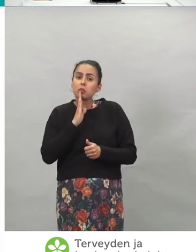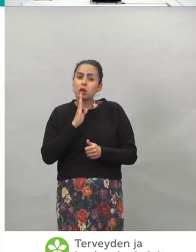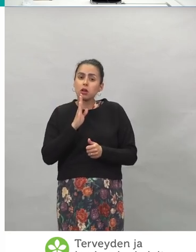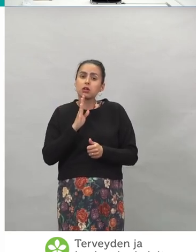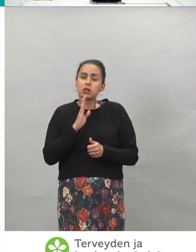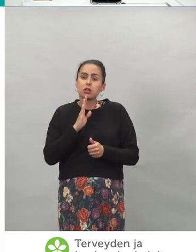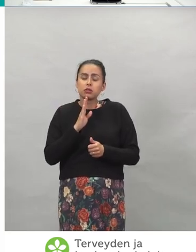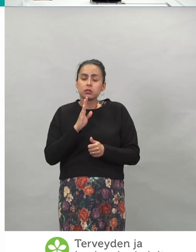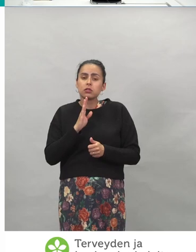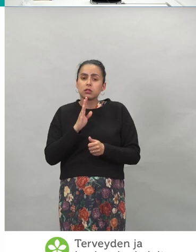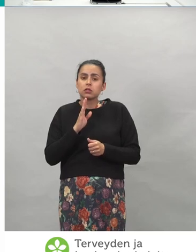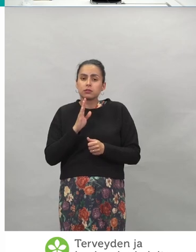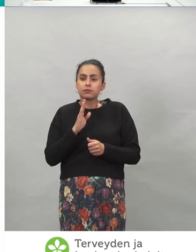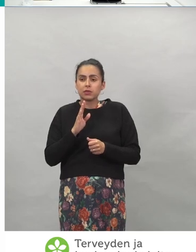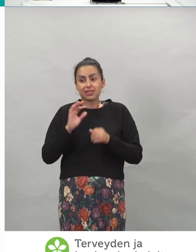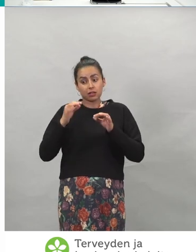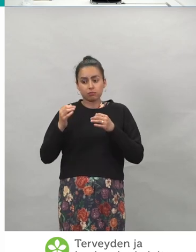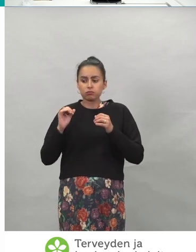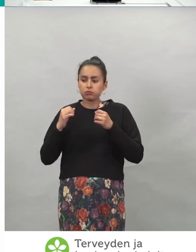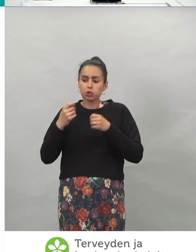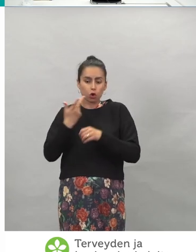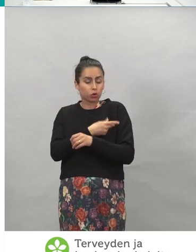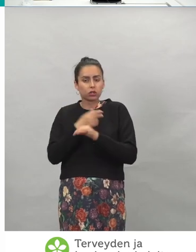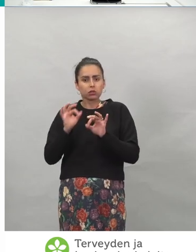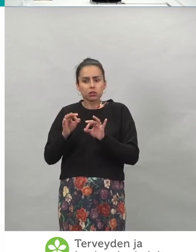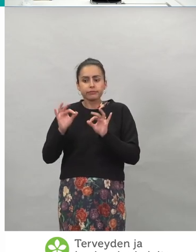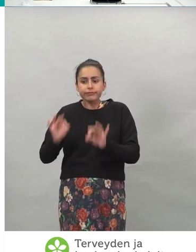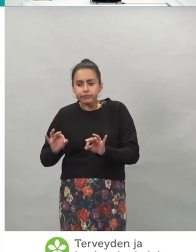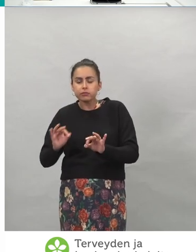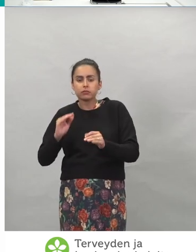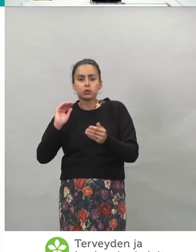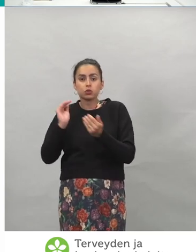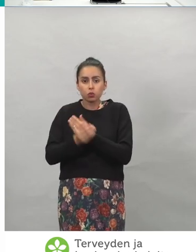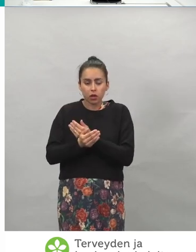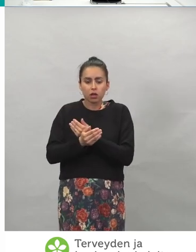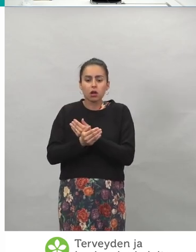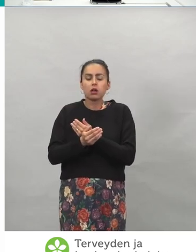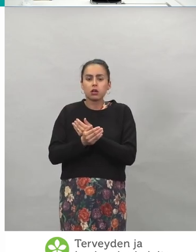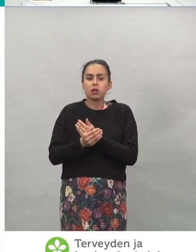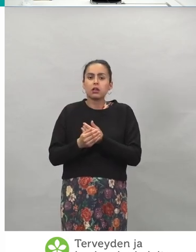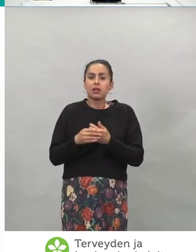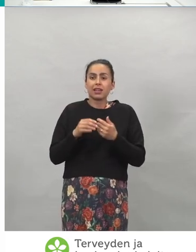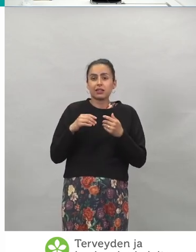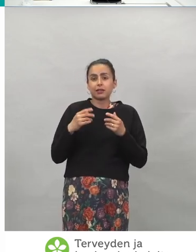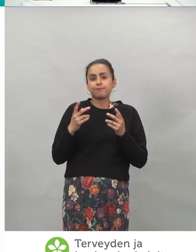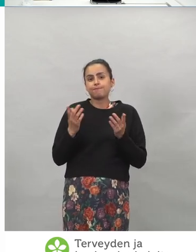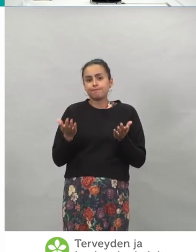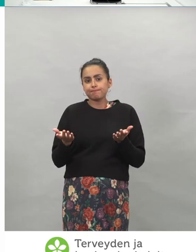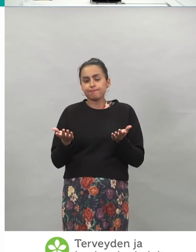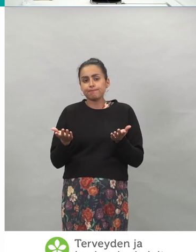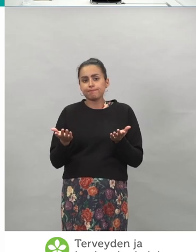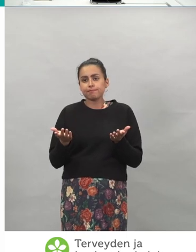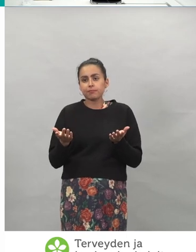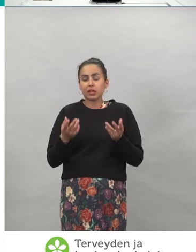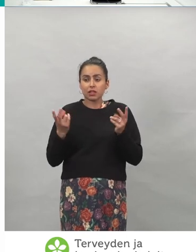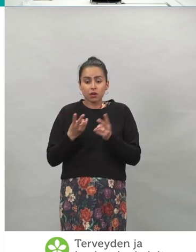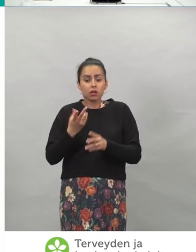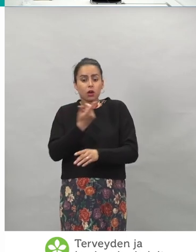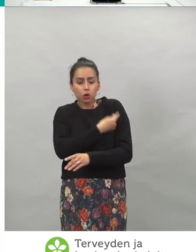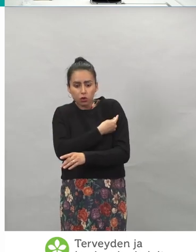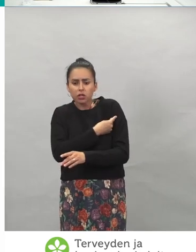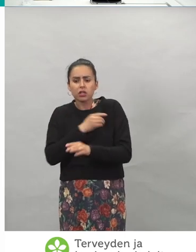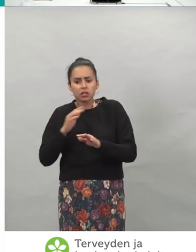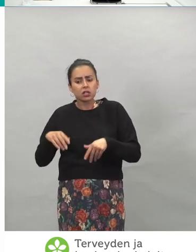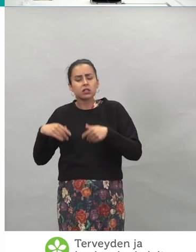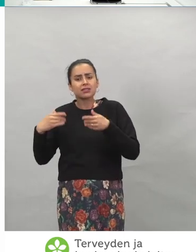hyvin todellakin nämä rokotteet suojaa. Eli kuinka moni rokotteesta huolimatta todella on sairastunut vakavampaan